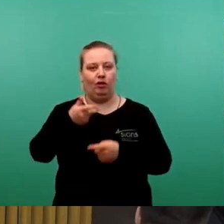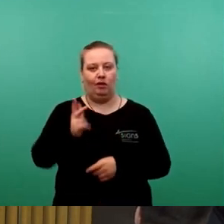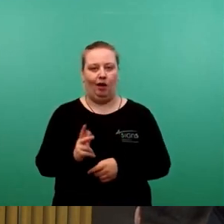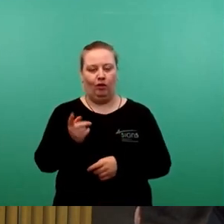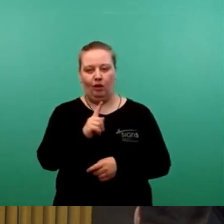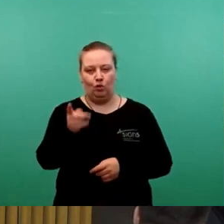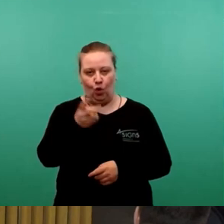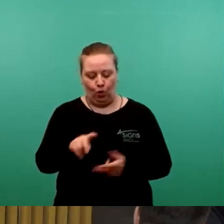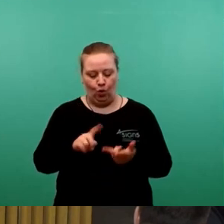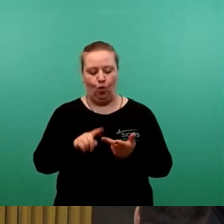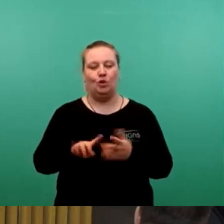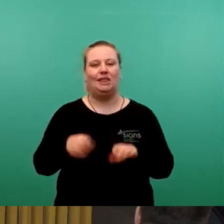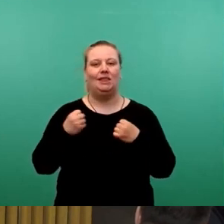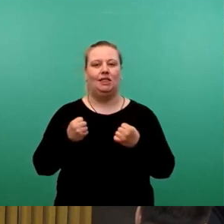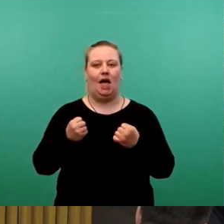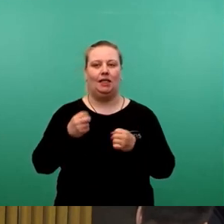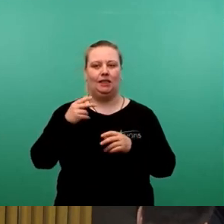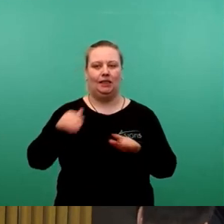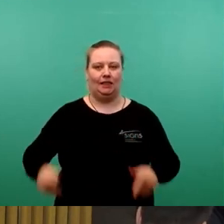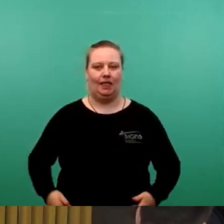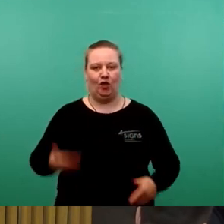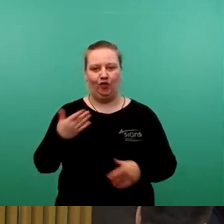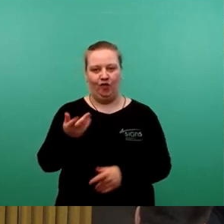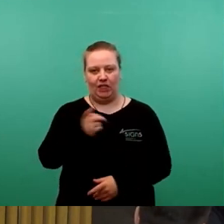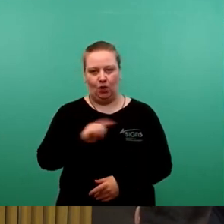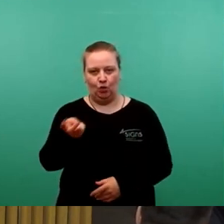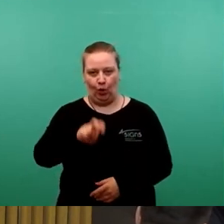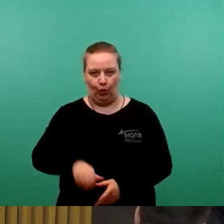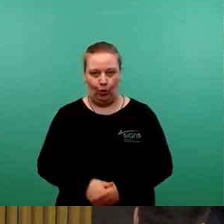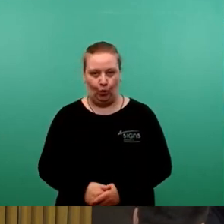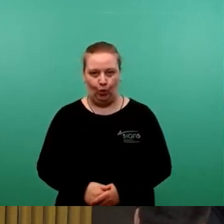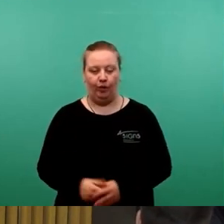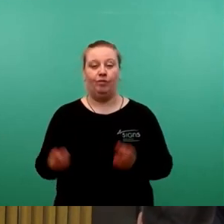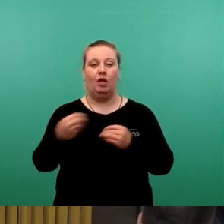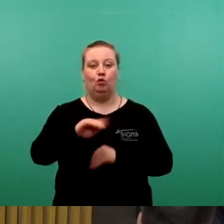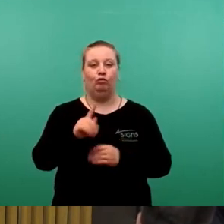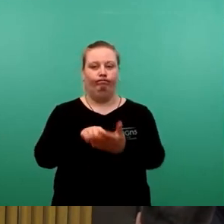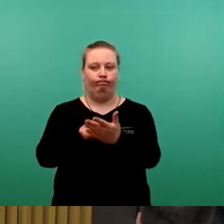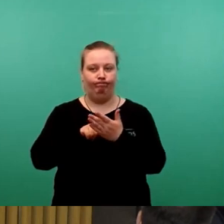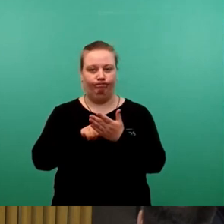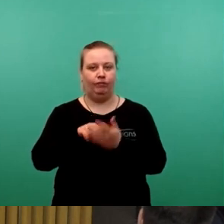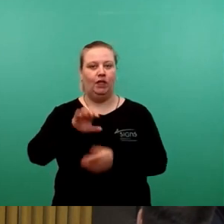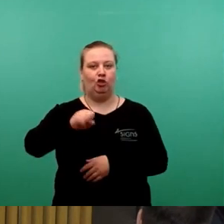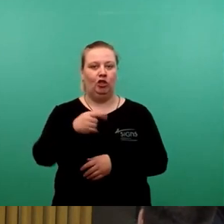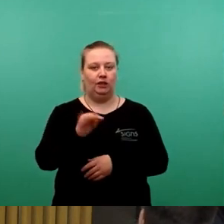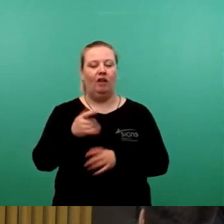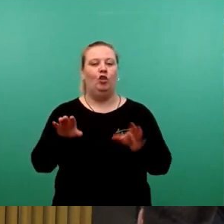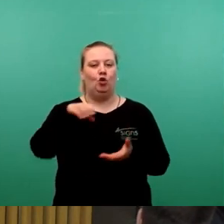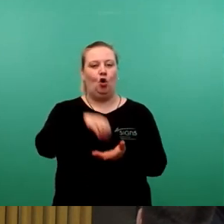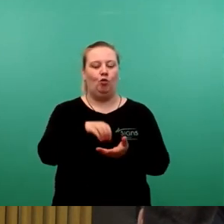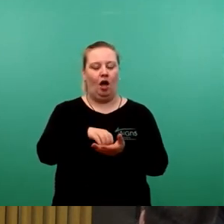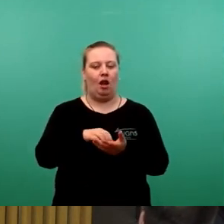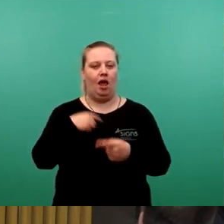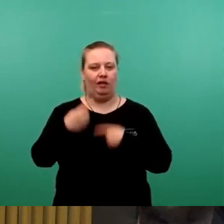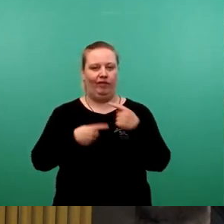die Beauftragung eines Sicherheitsdienstes in Höhe von rund 55.000 Euro. Zudem teilten Sie mit, dass die Stesat als kommunale Entwicklungsgesellschaft als Bauherr eingesetzt